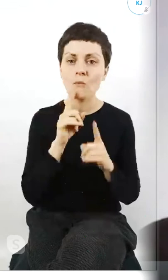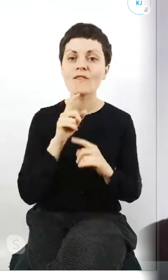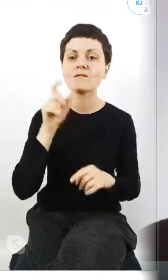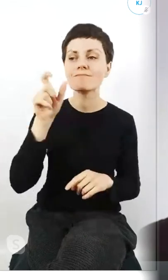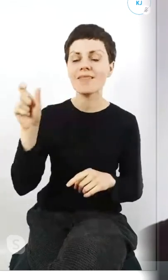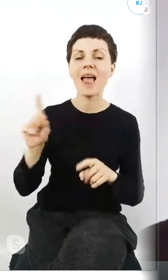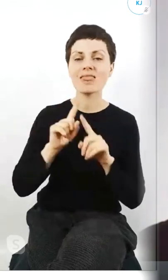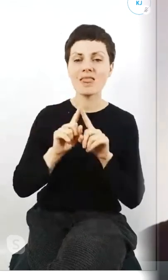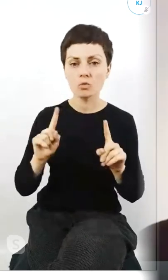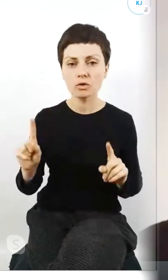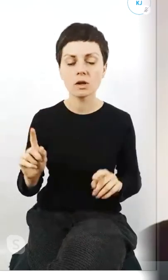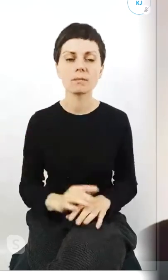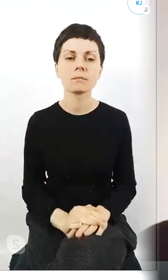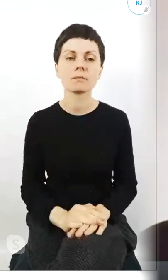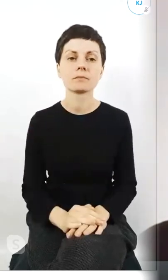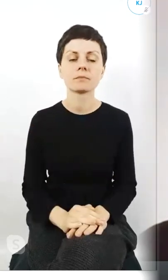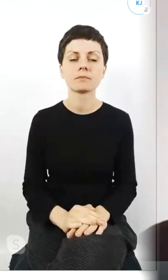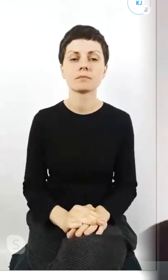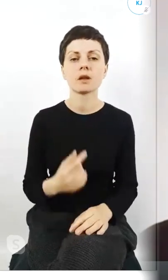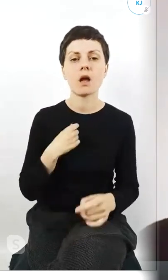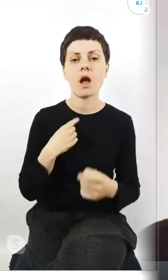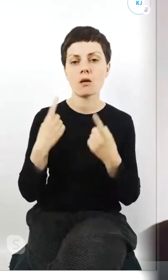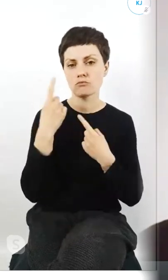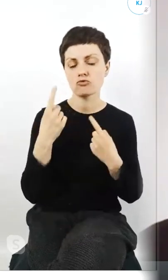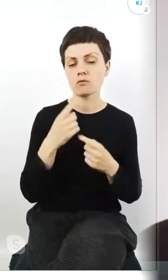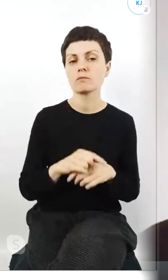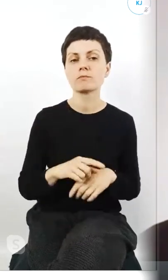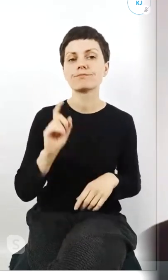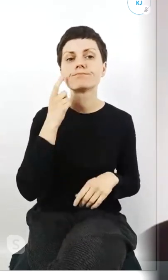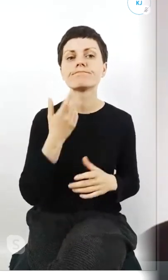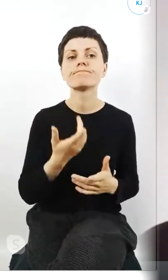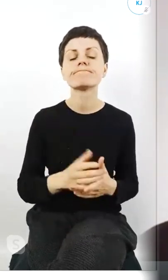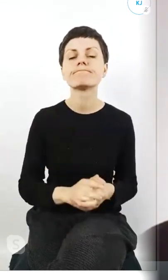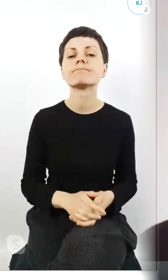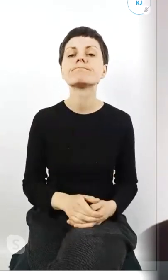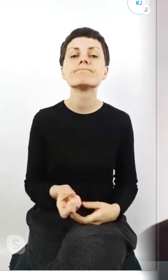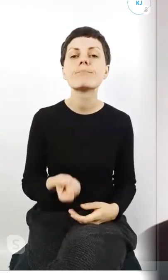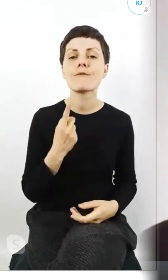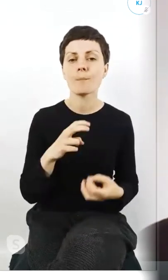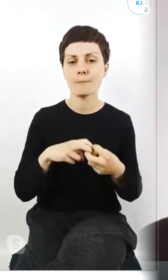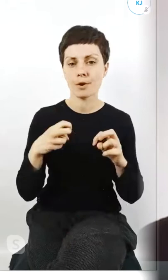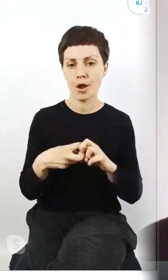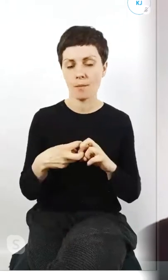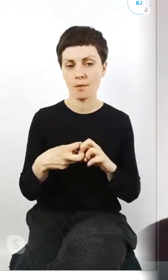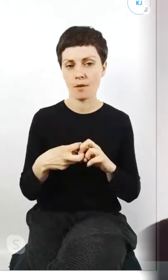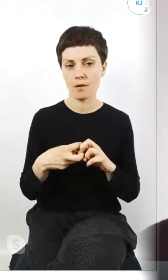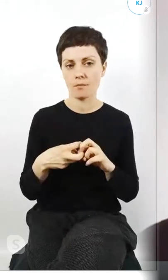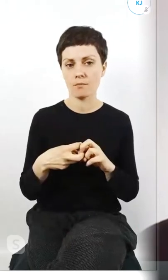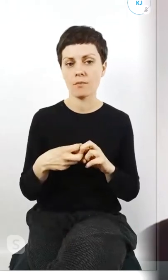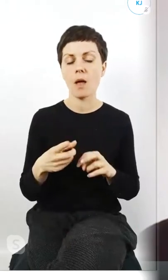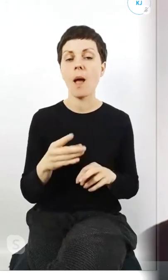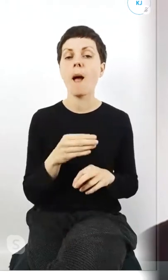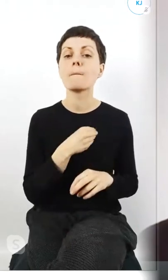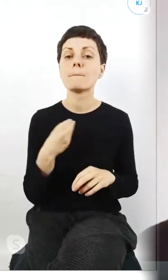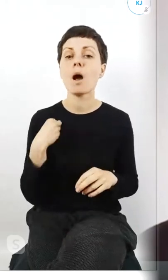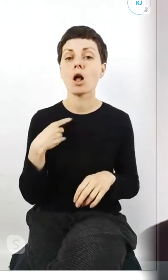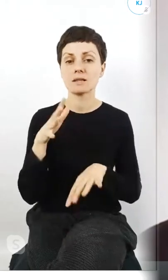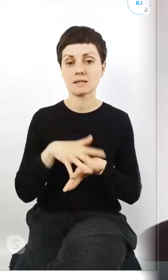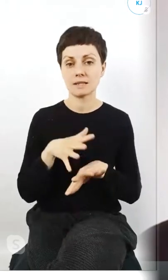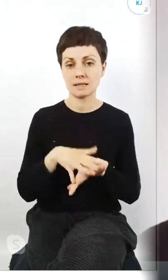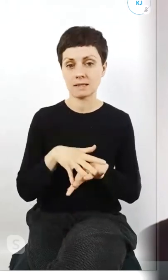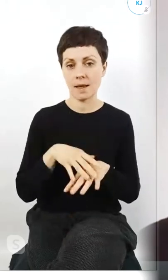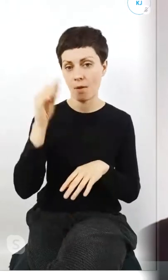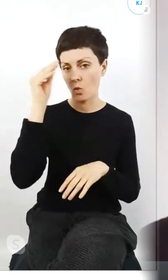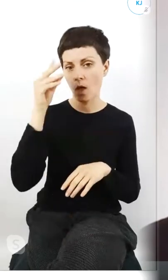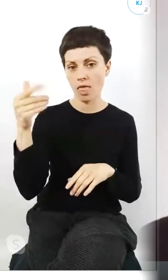i myślę, że tutaj przede wszystkim pojawia się problem, że polski system edukacji nie był gotowy na